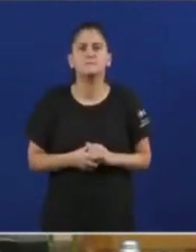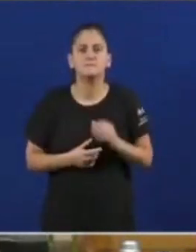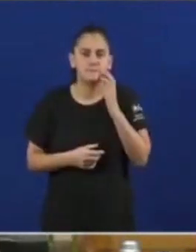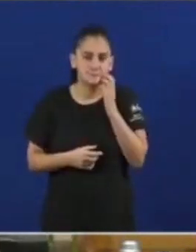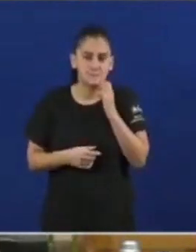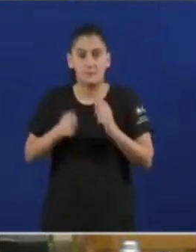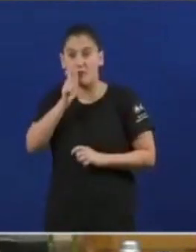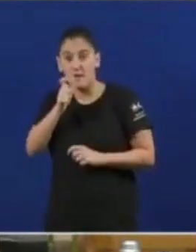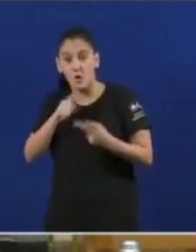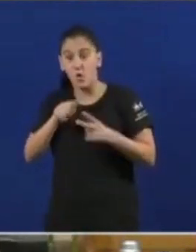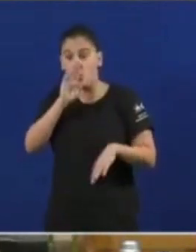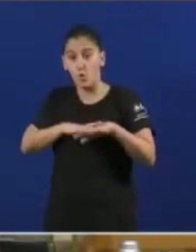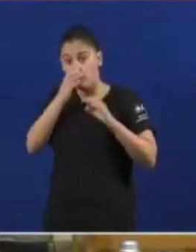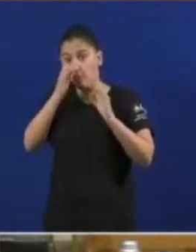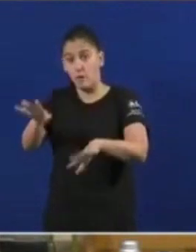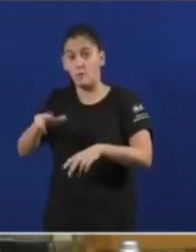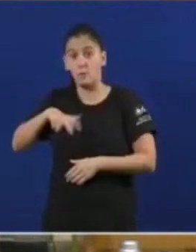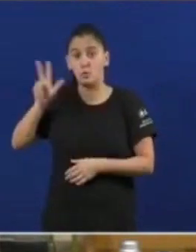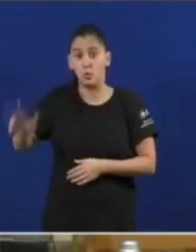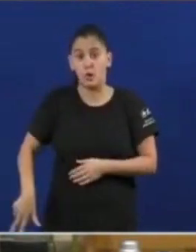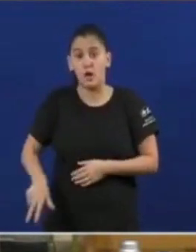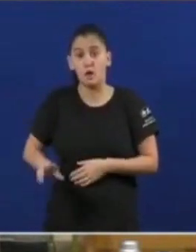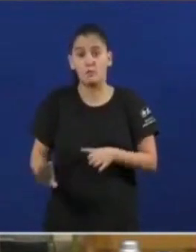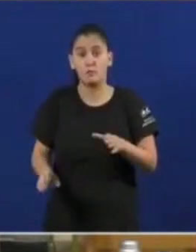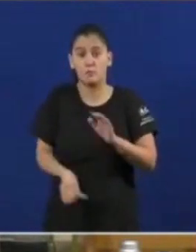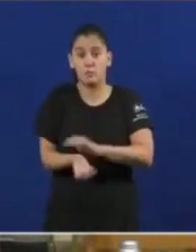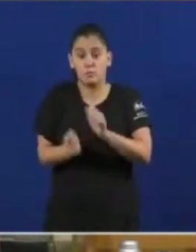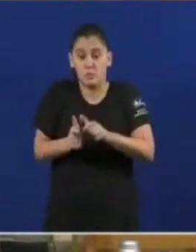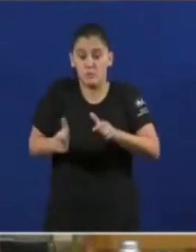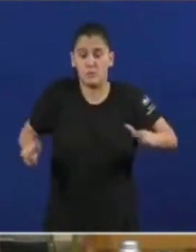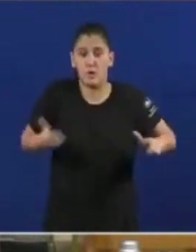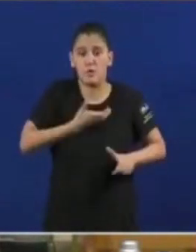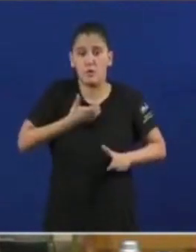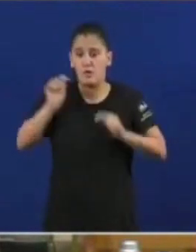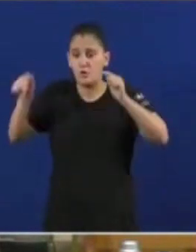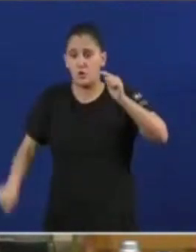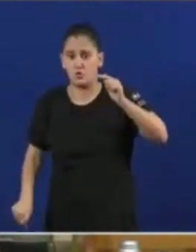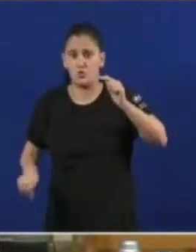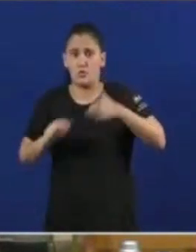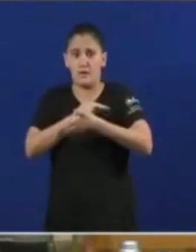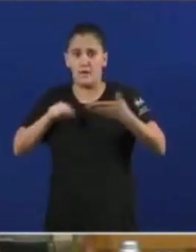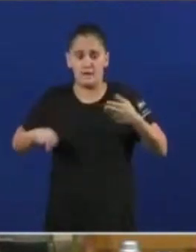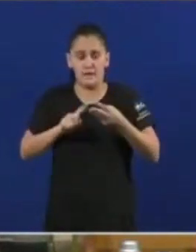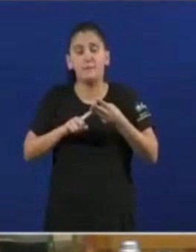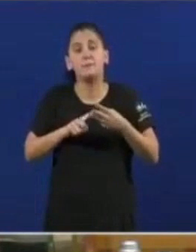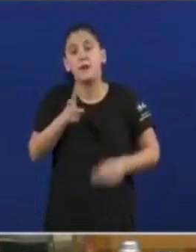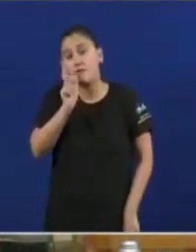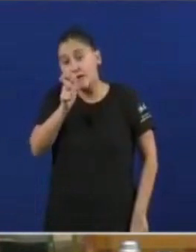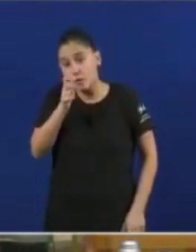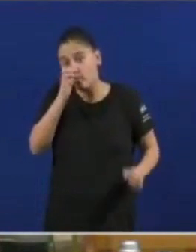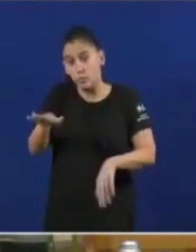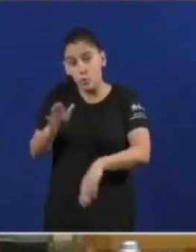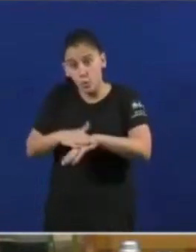Feijó culpa a Portugal dos rebrotes en Consellos do Sur. Feijó culpa ao